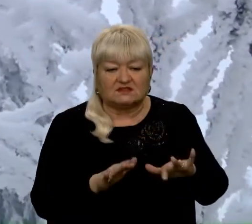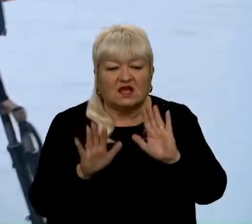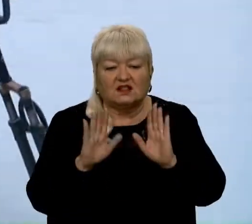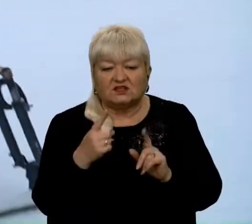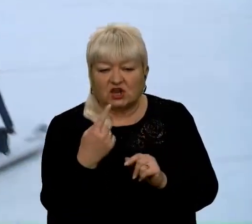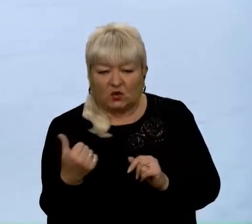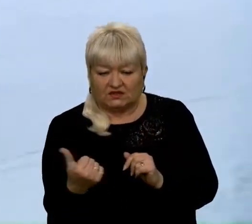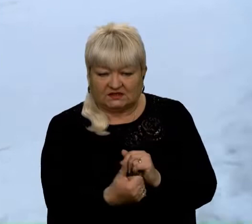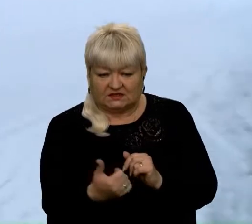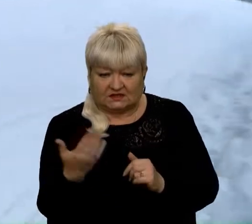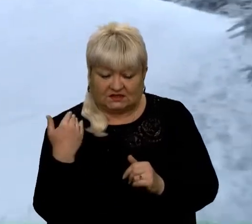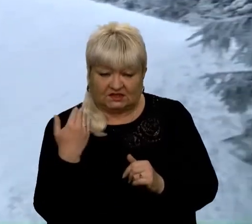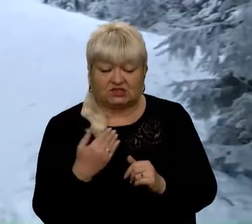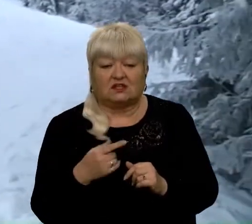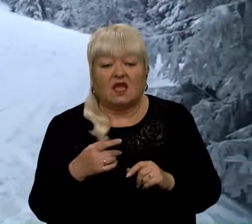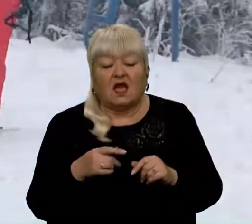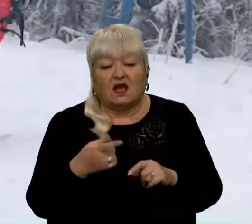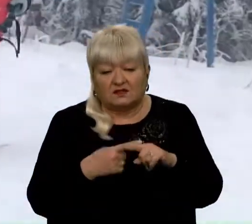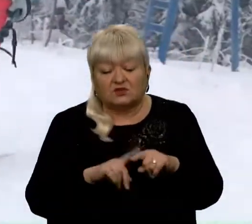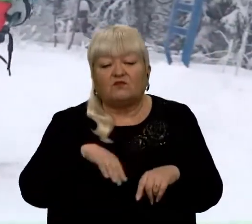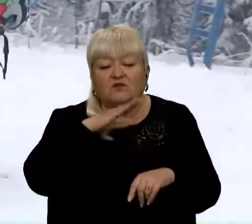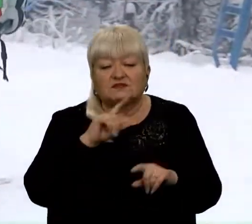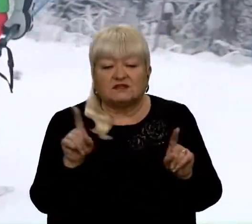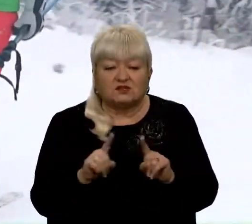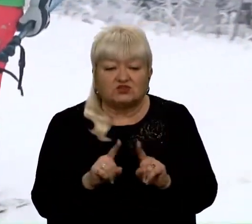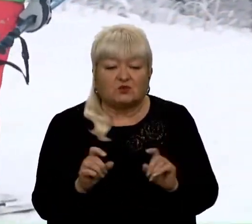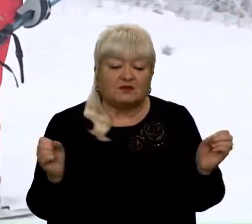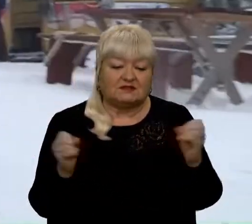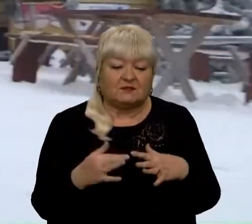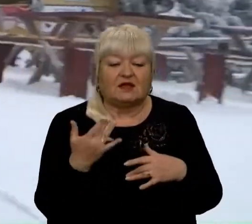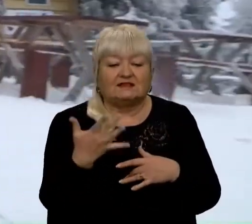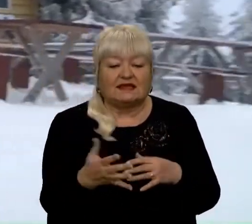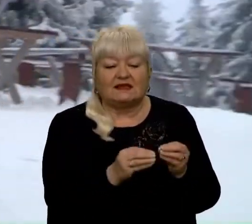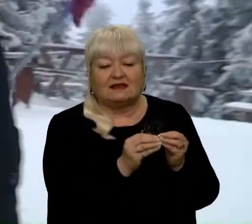Однак цього вистачило, аби на Тростяні зібралося декілька десятків лижників.